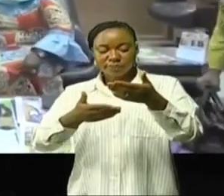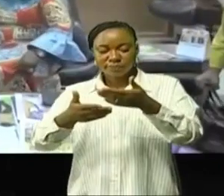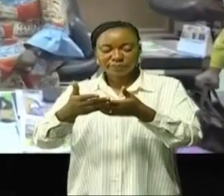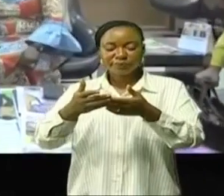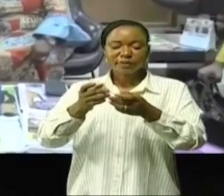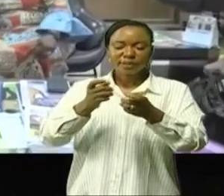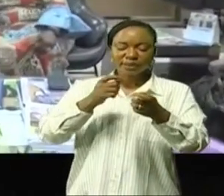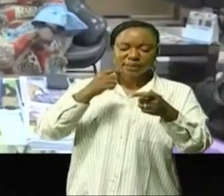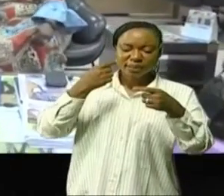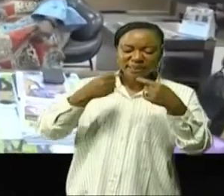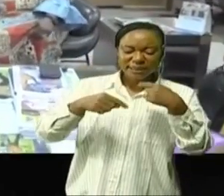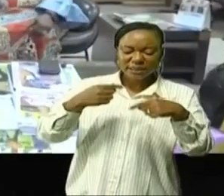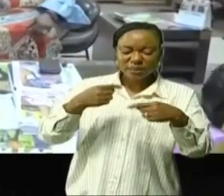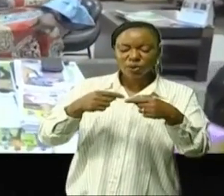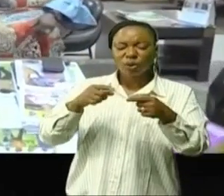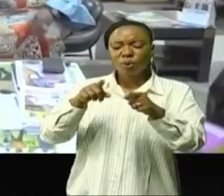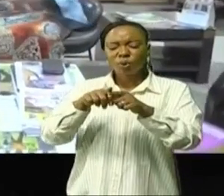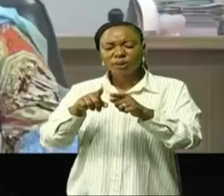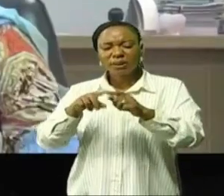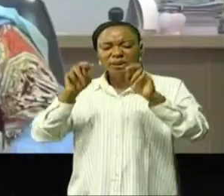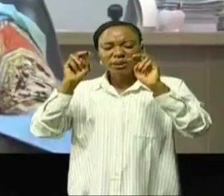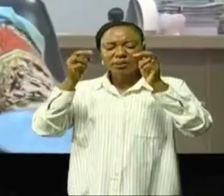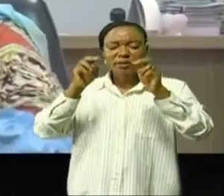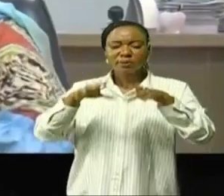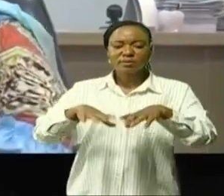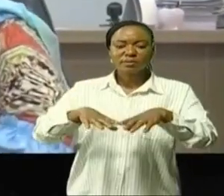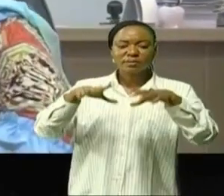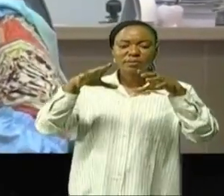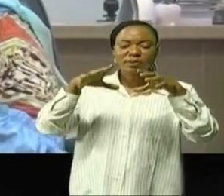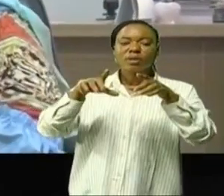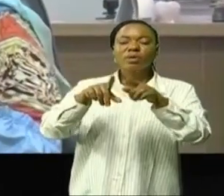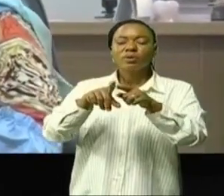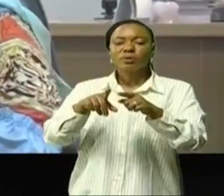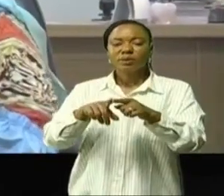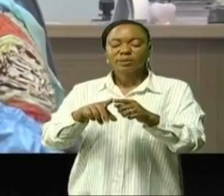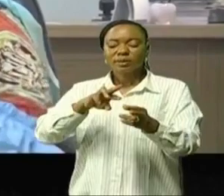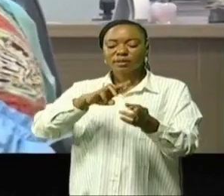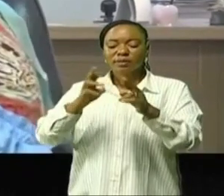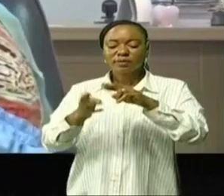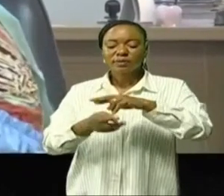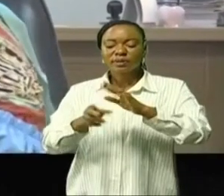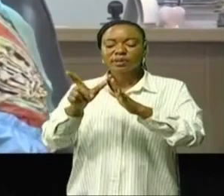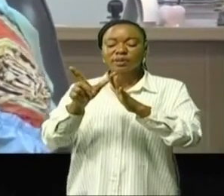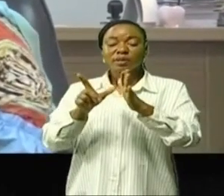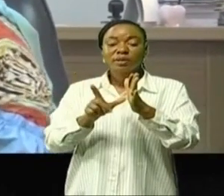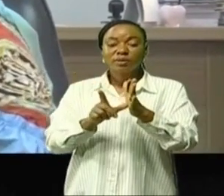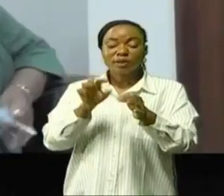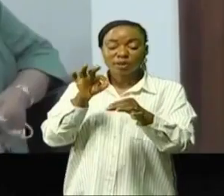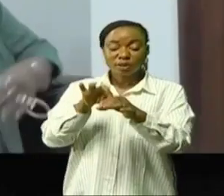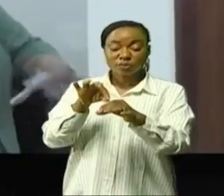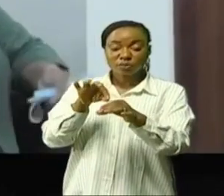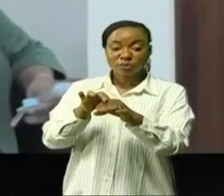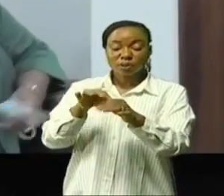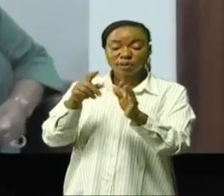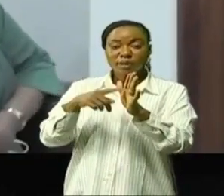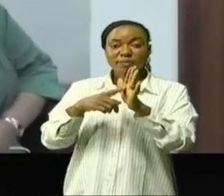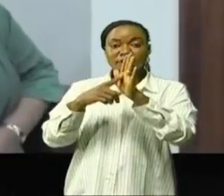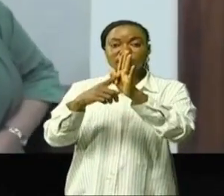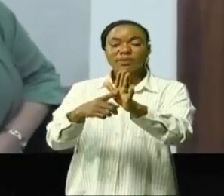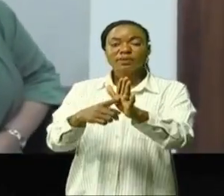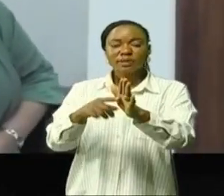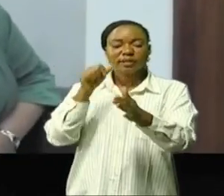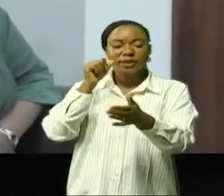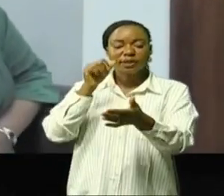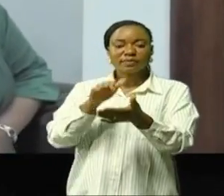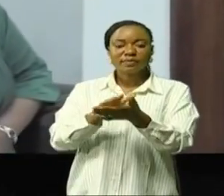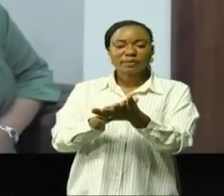autour de plusieurs sujets d'actualité notamment la réforme de la loi électorale dans son volet représentativité de la